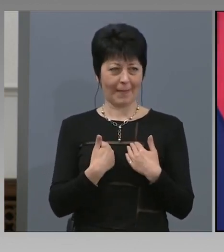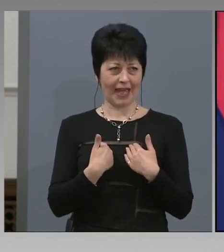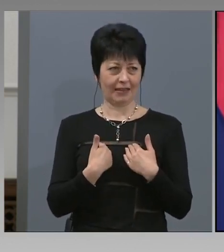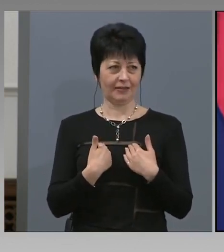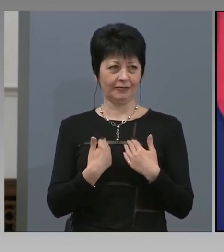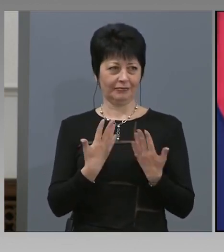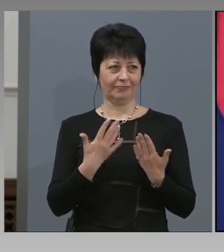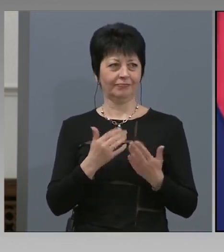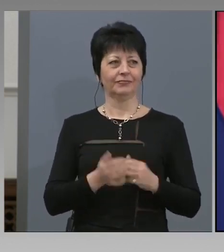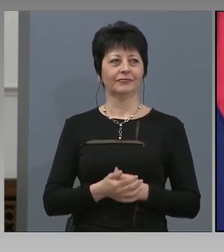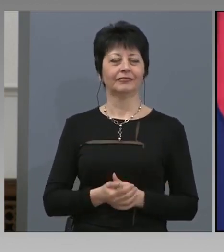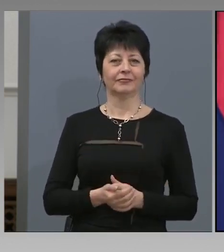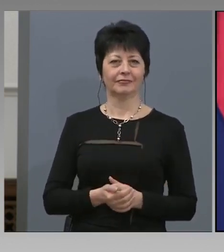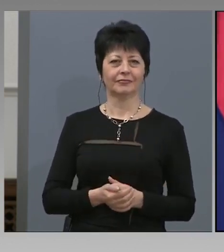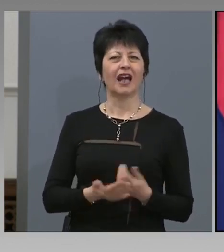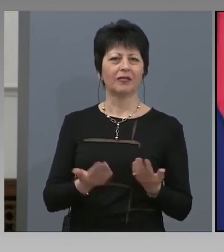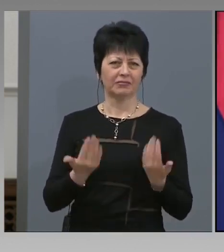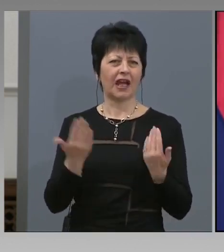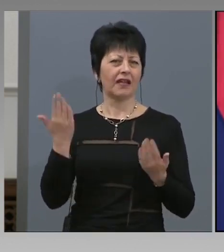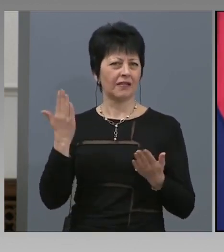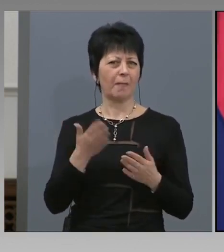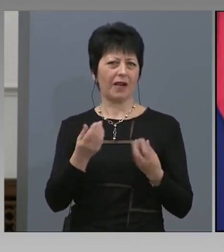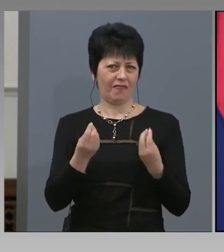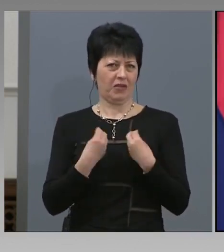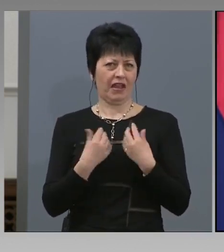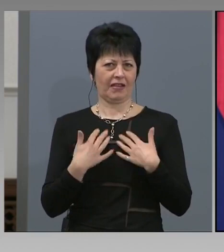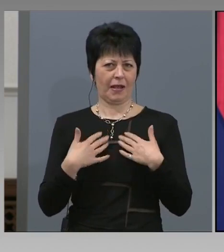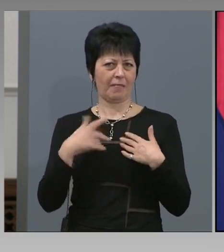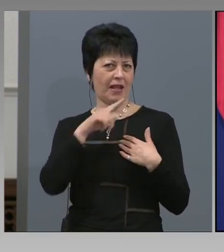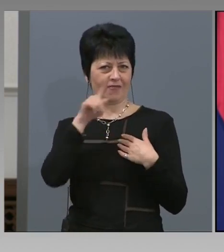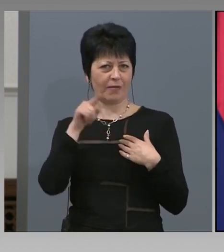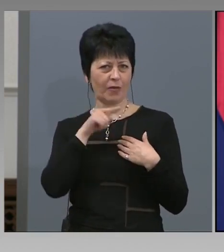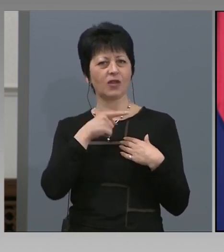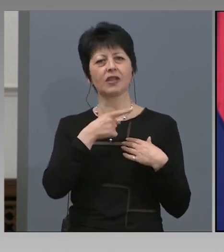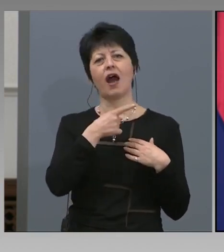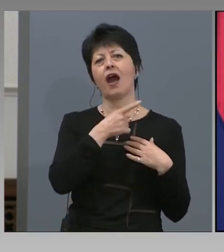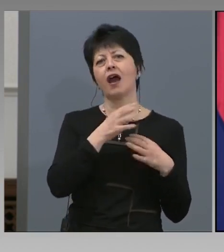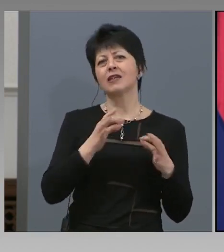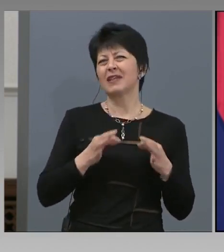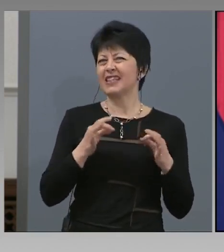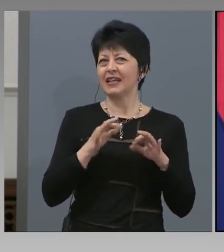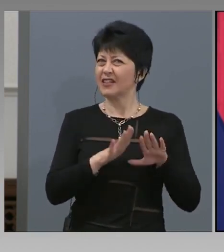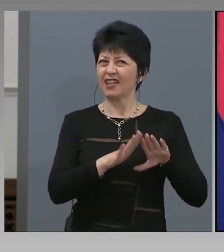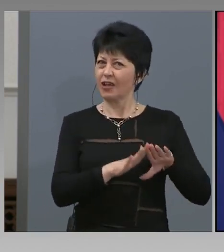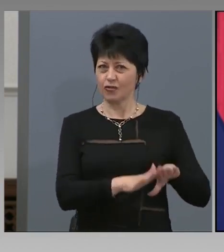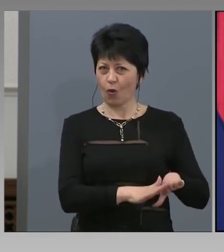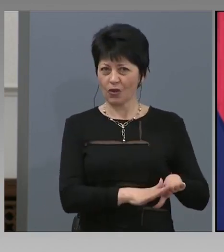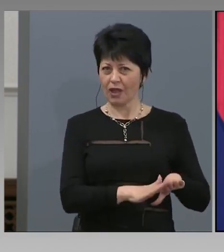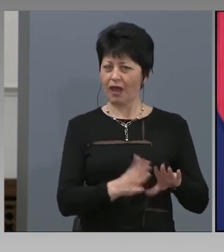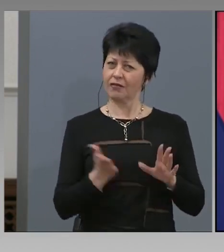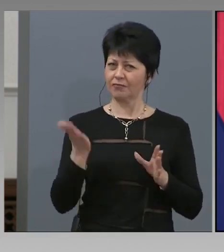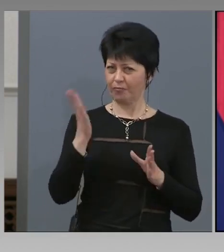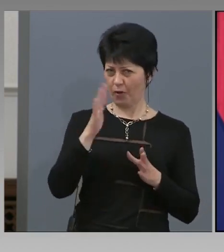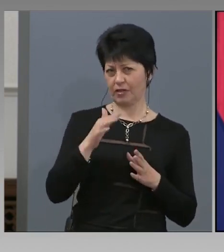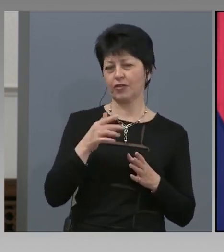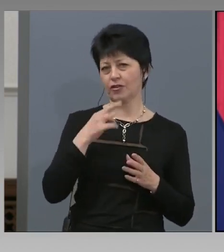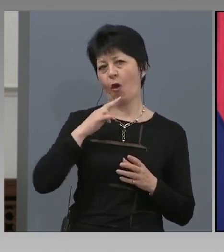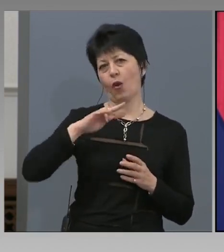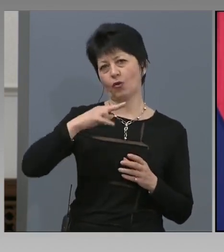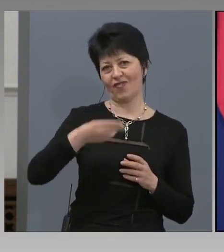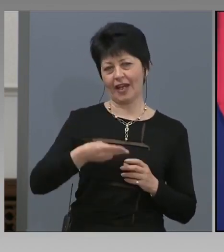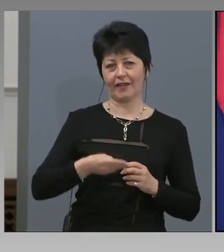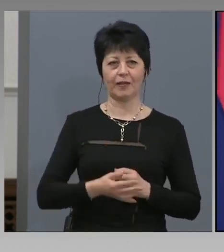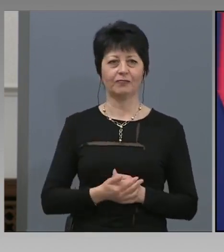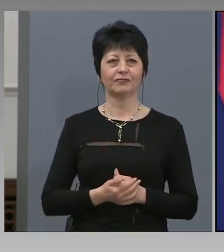правителството, да. Да, да започне това. Дайми тек ще останат и си говорите на вашия език. Да, окей, окей.